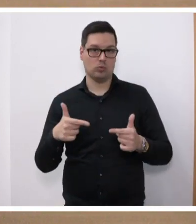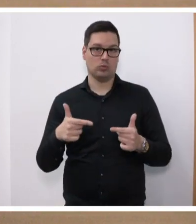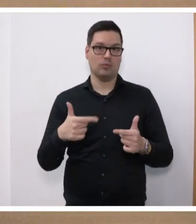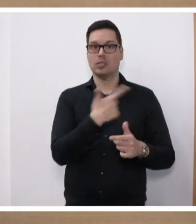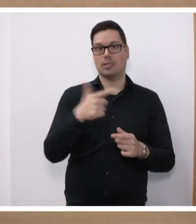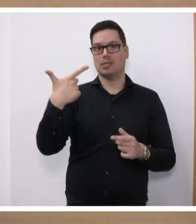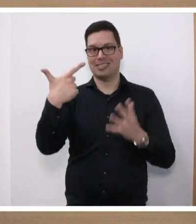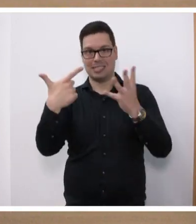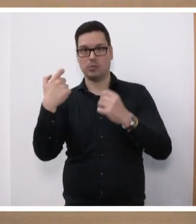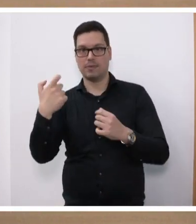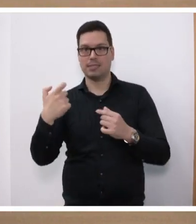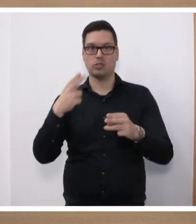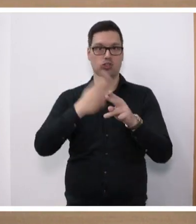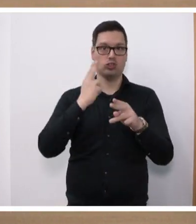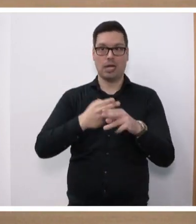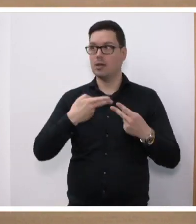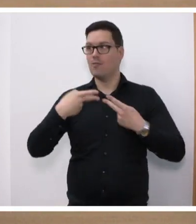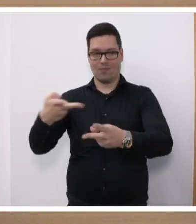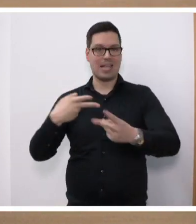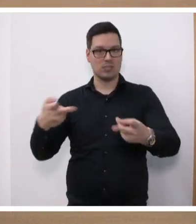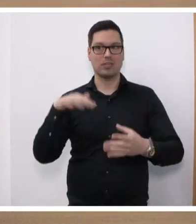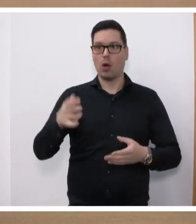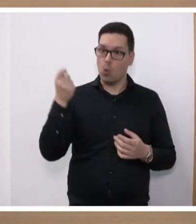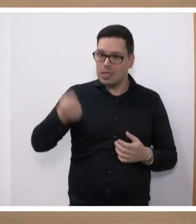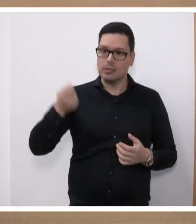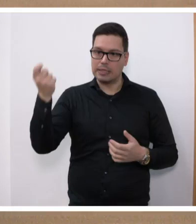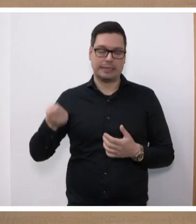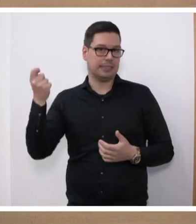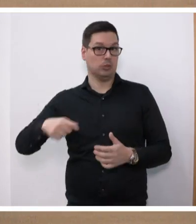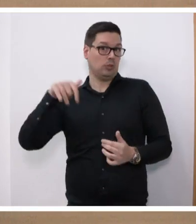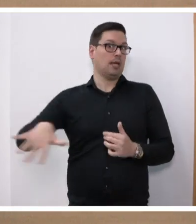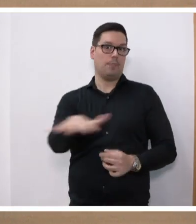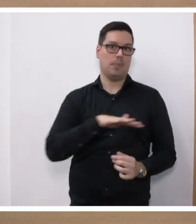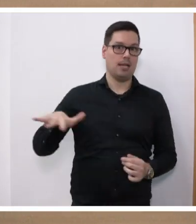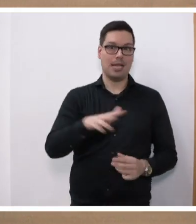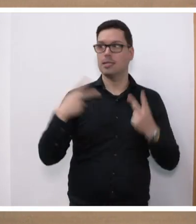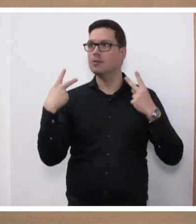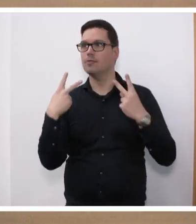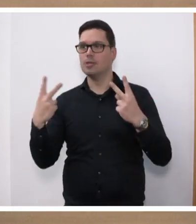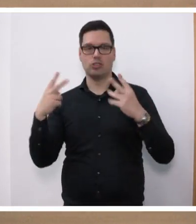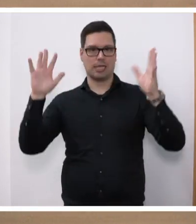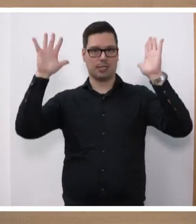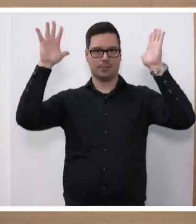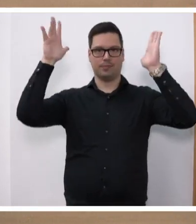Stahlindustrie gewährleistet ist. Auch das sind Investitionen in dieses Land mit ganz relevanter Wertschöpfung.